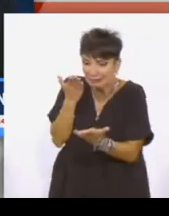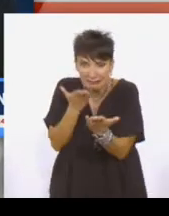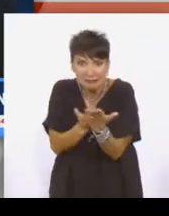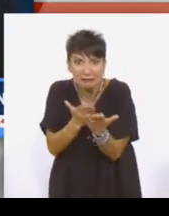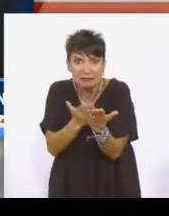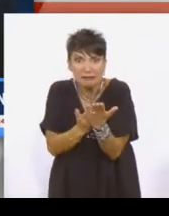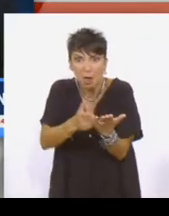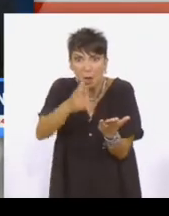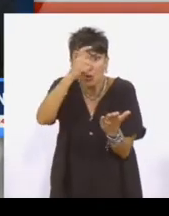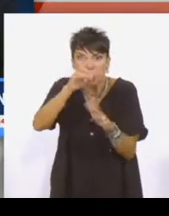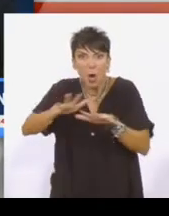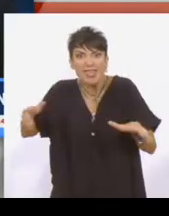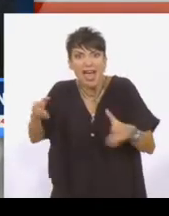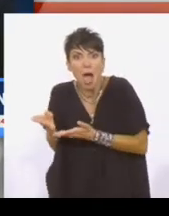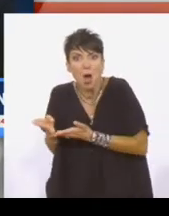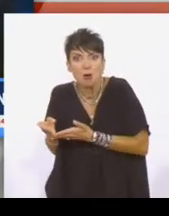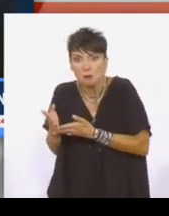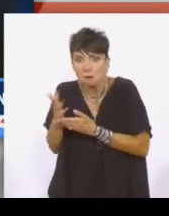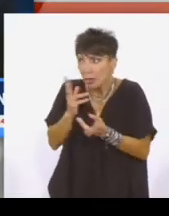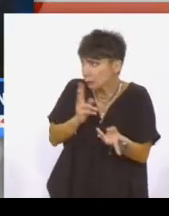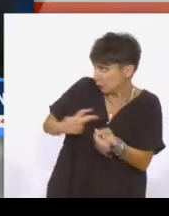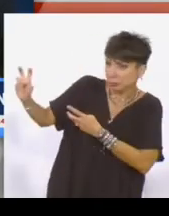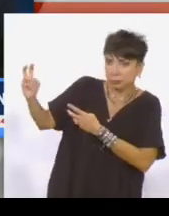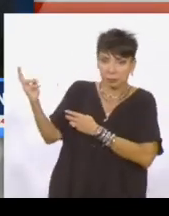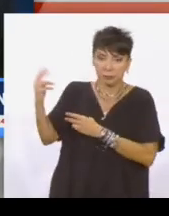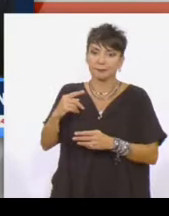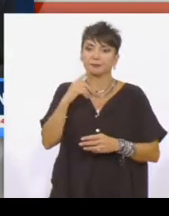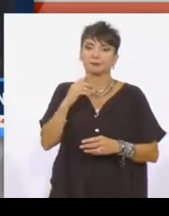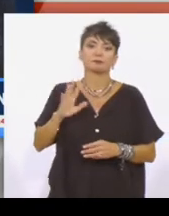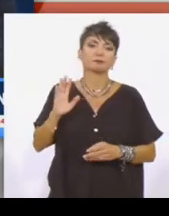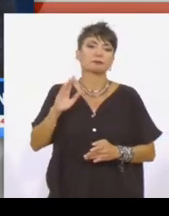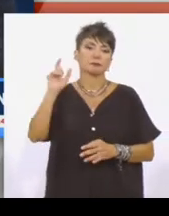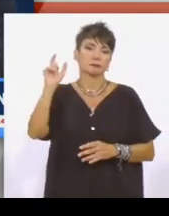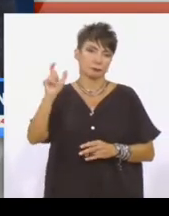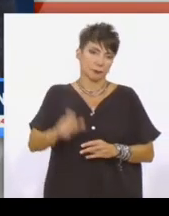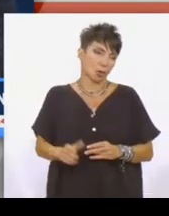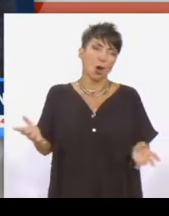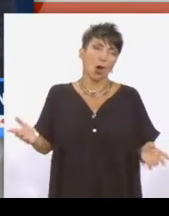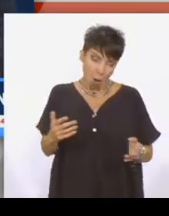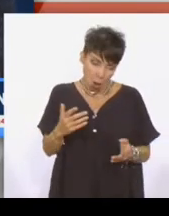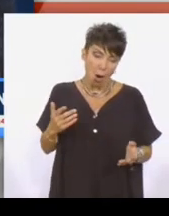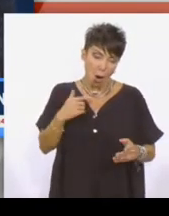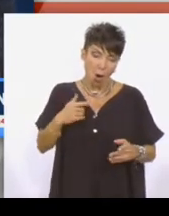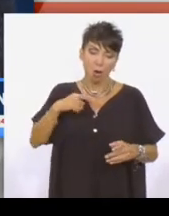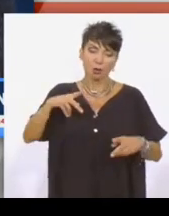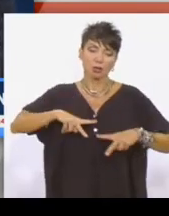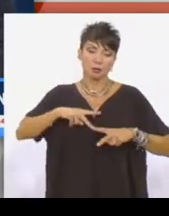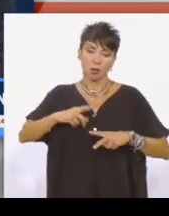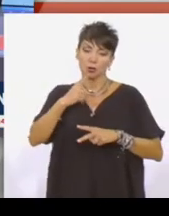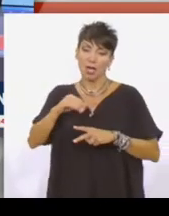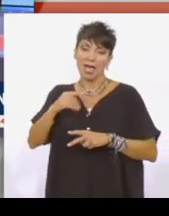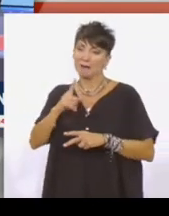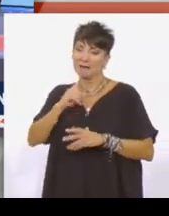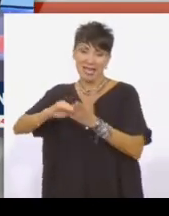γίνεται εδώ πέρα, ο κύριος Γεωργιάδης πάντως την κατήργησε λέει και την ξανάφτια εξαιρετάνε στα μαύρα της ταχάλια υπηρεσία, αλλά αυτό δεν αλλάζει τα πράγματα.